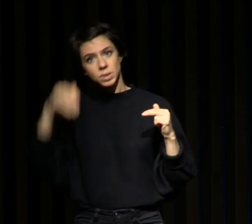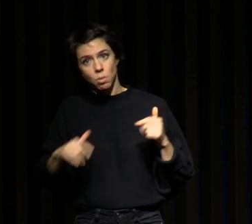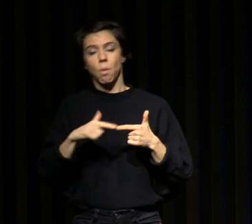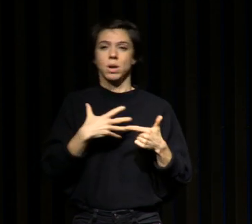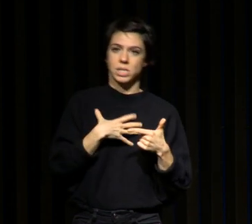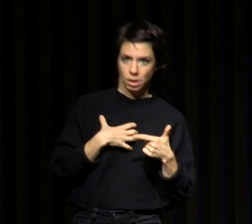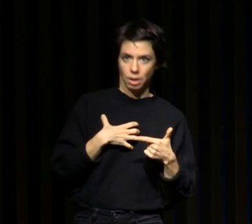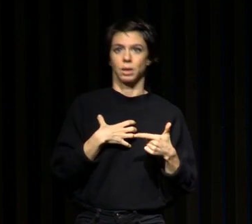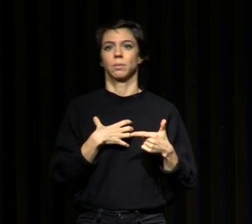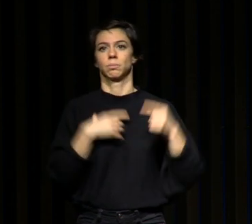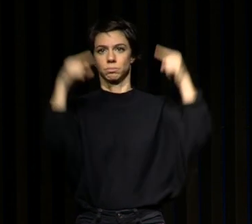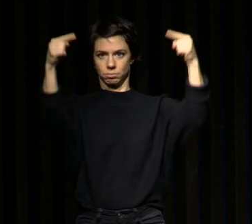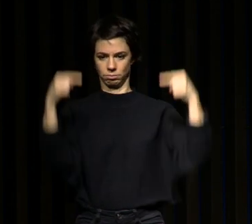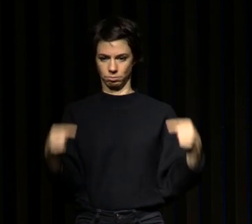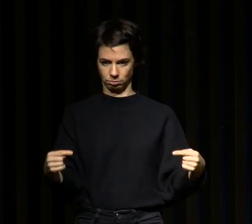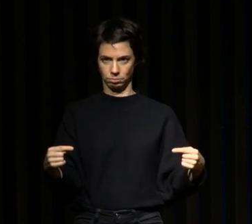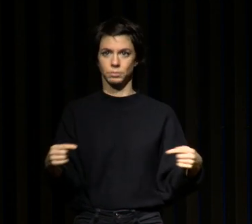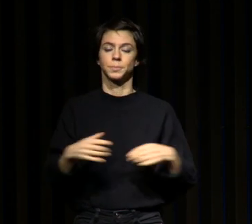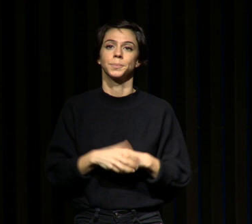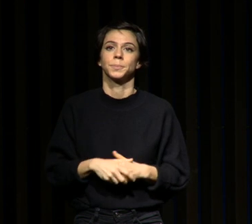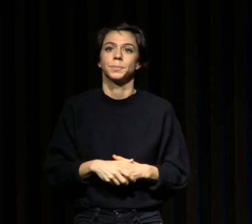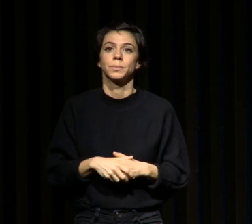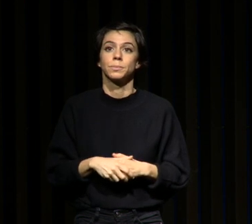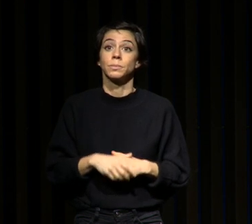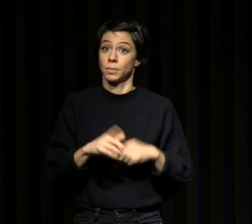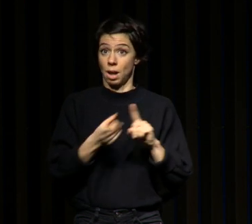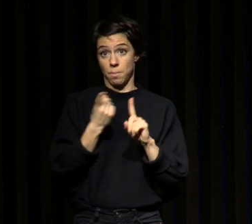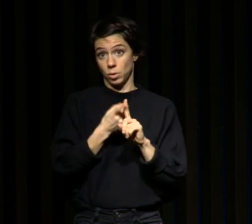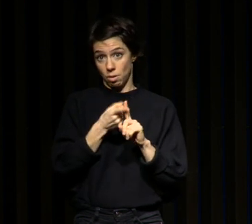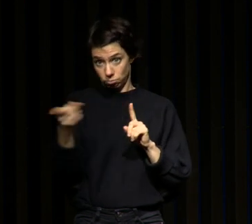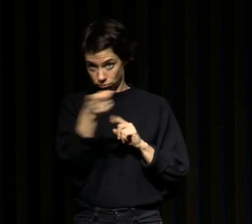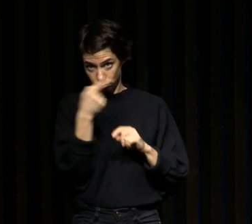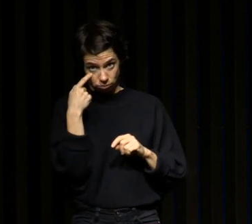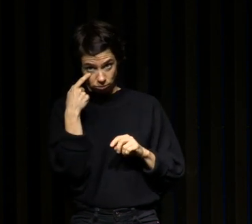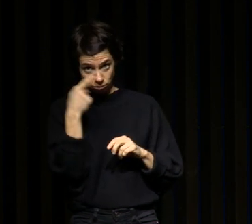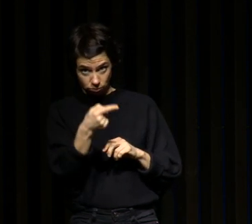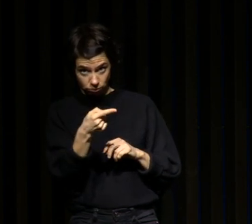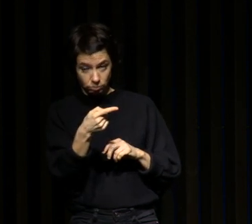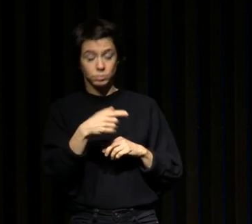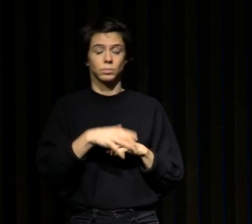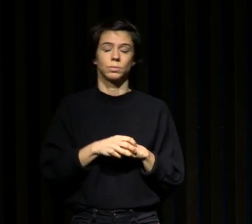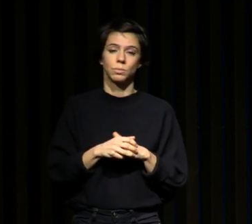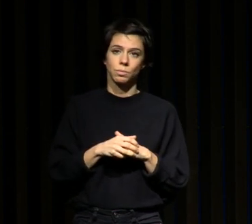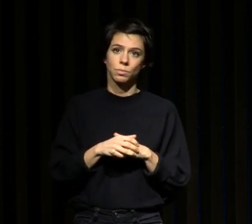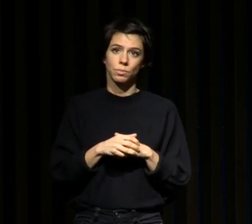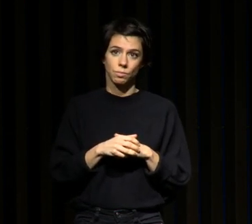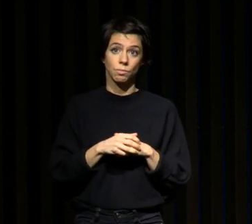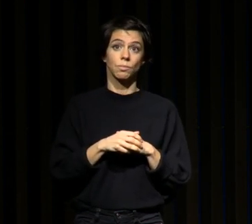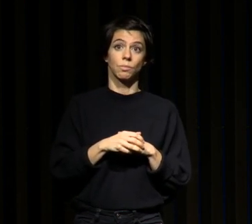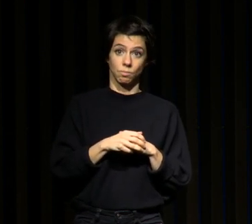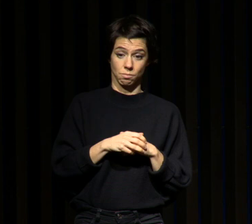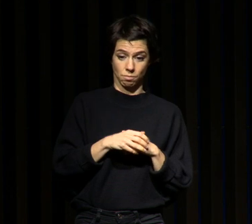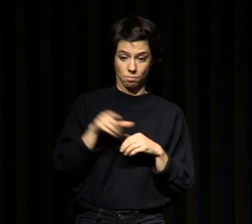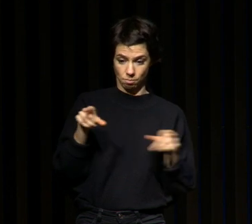alors le premier élément important c'est que vous voyez il y a à peu près un ratio de 1 en 3